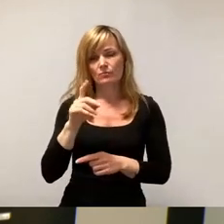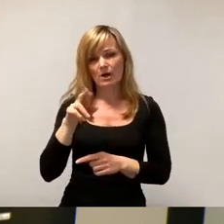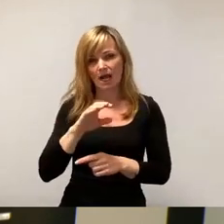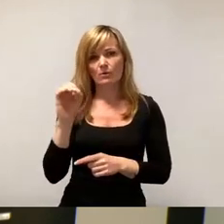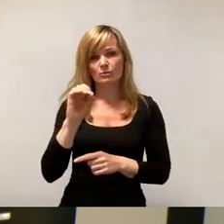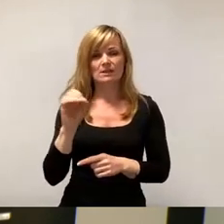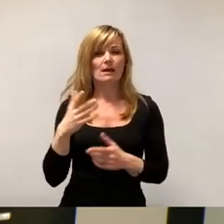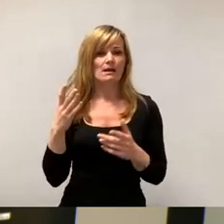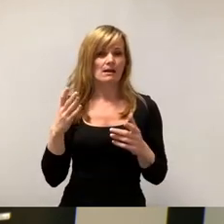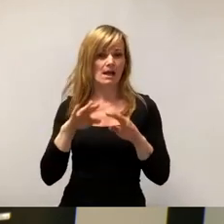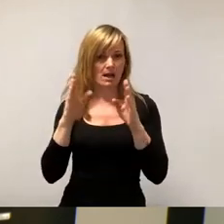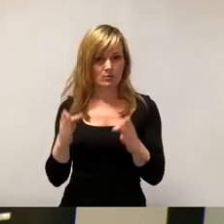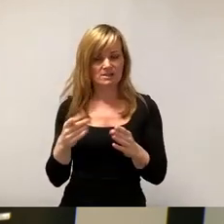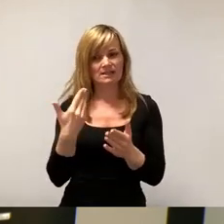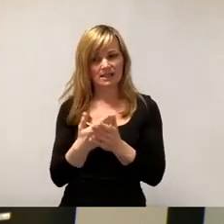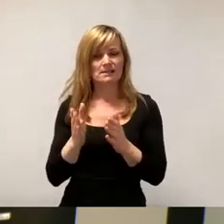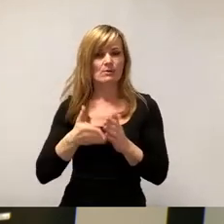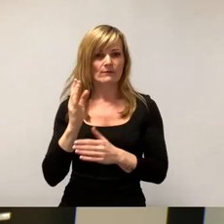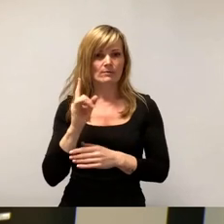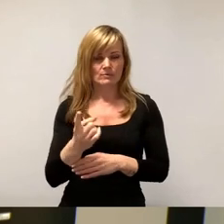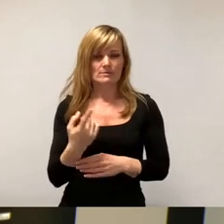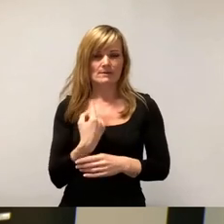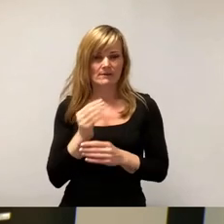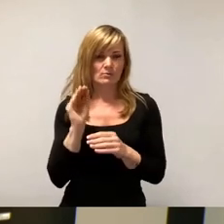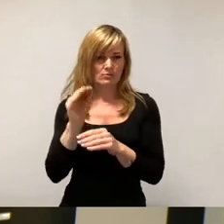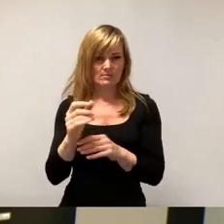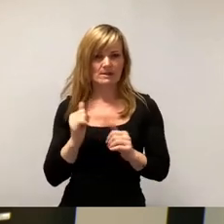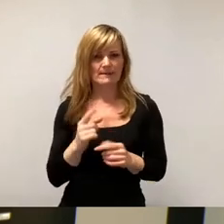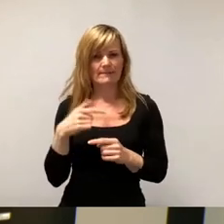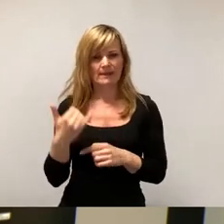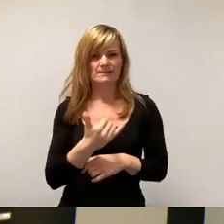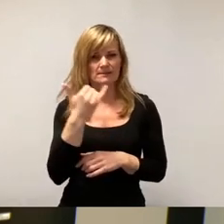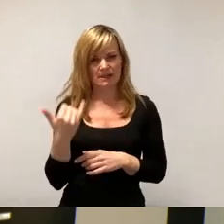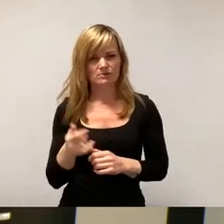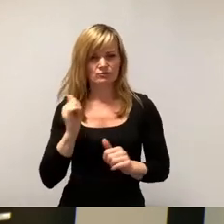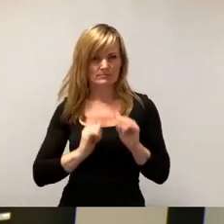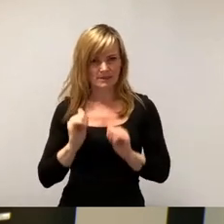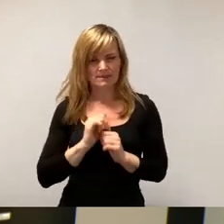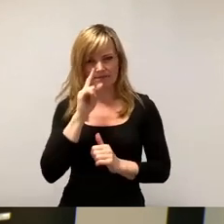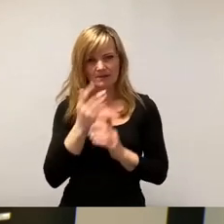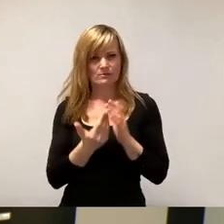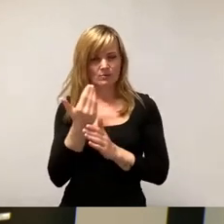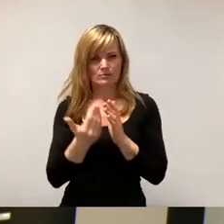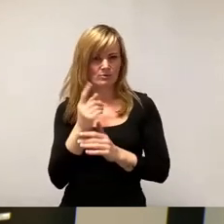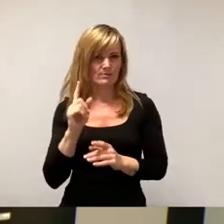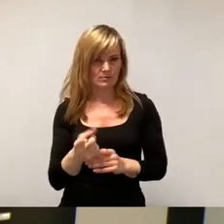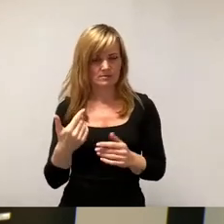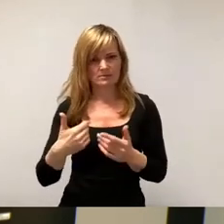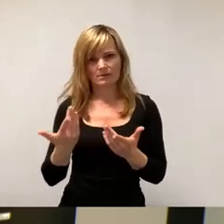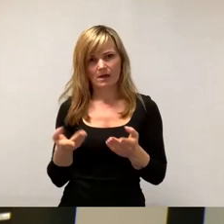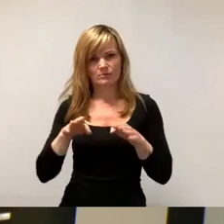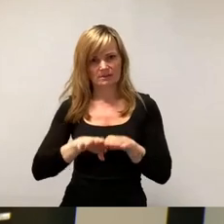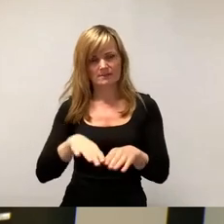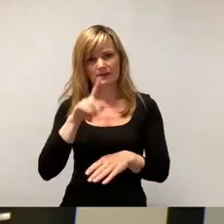aktuell über unsere Verhältnisse und das wird in den nächsten Jahren schmerzhaft, wenn wir es dann immer neu tilgen müssen. Wenn Zuschüsse nötig sind,